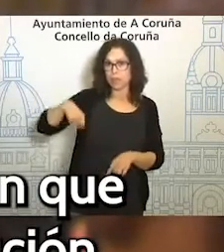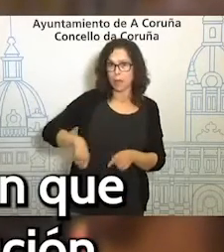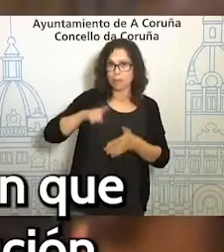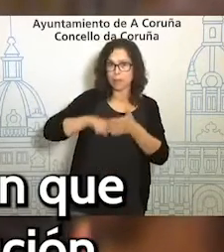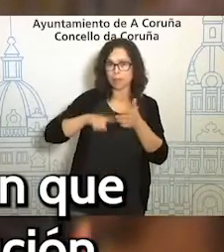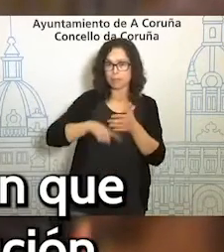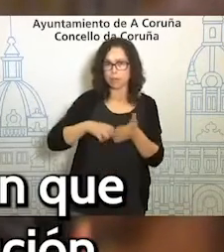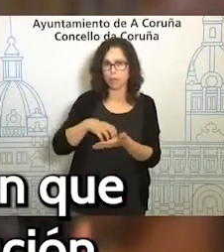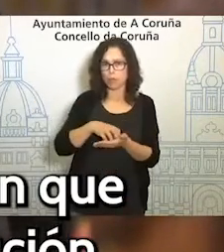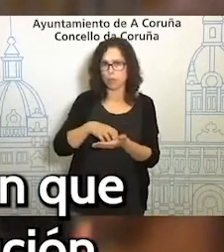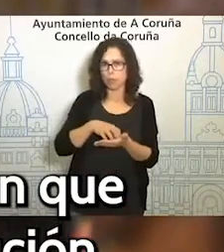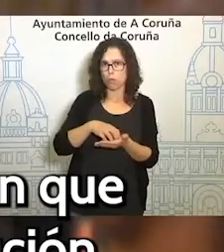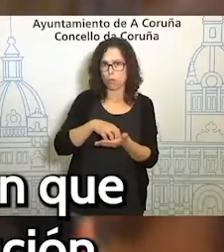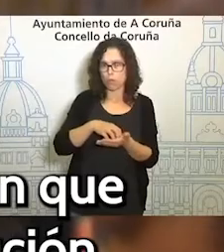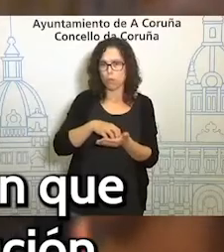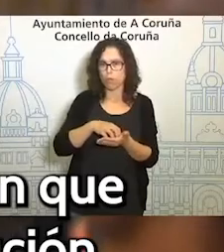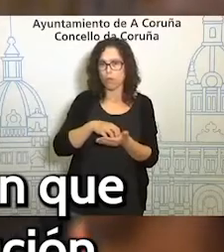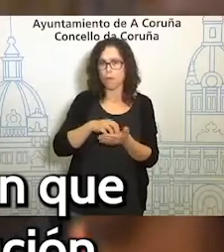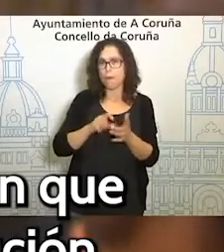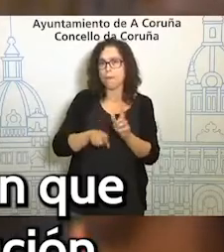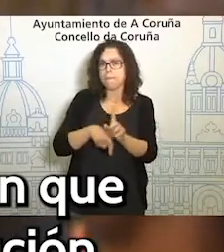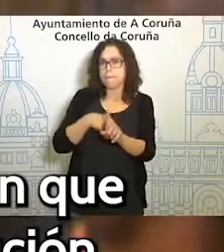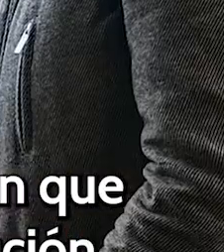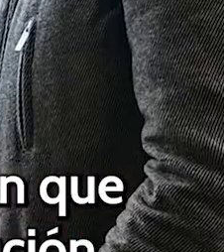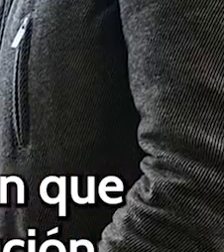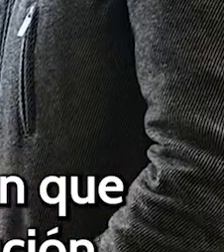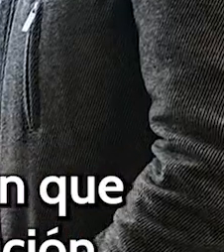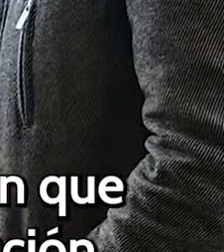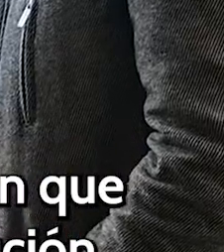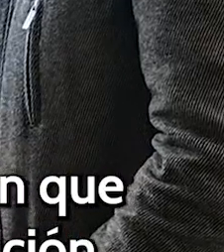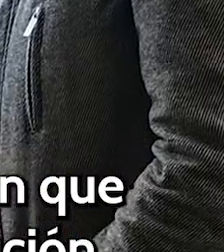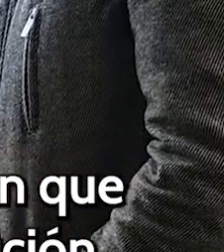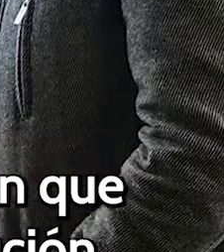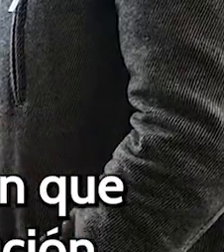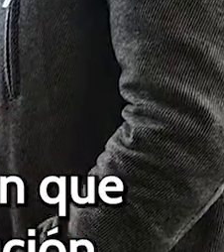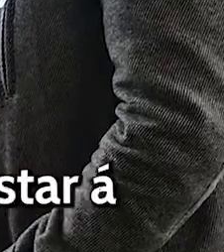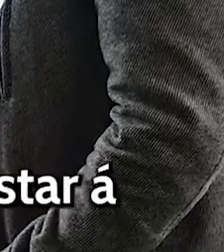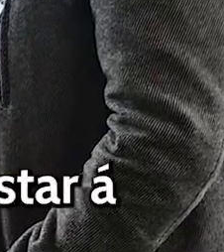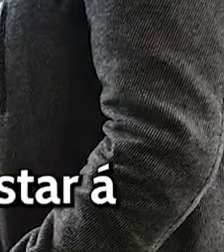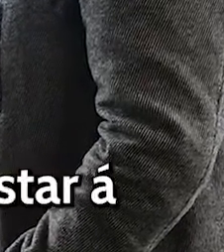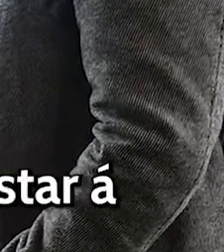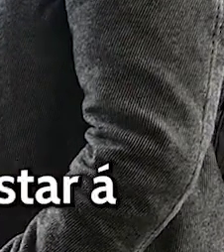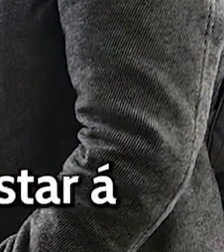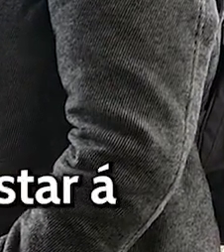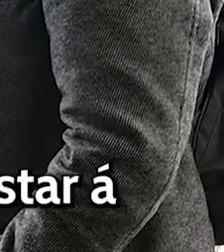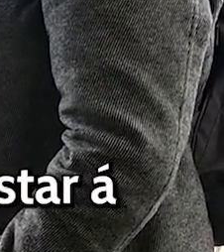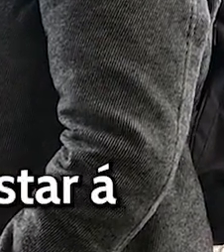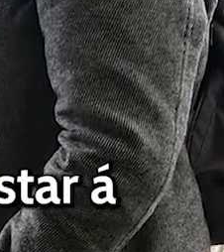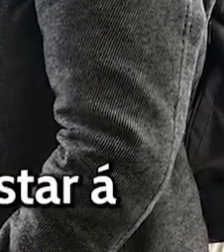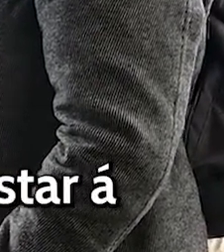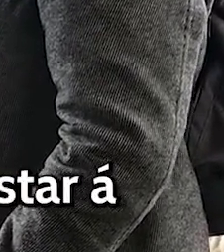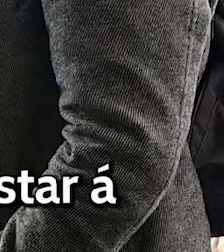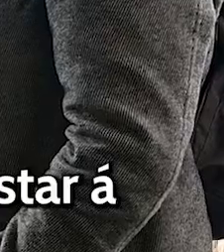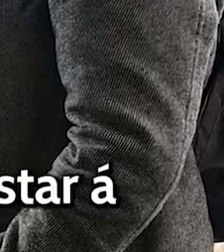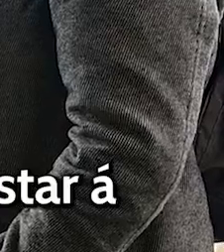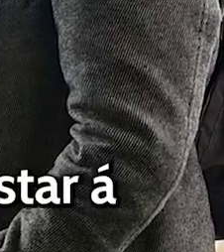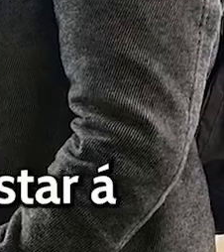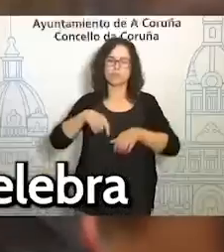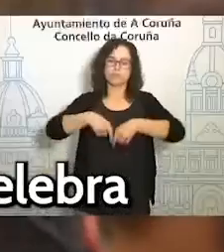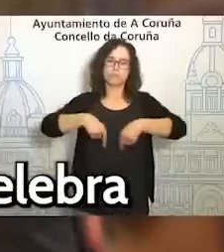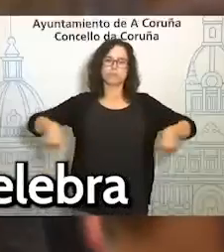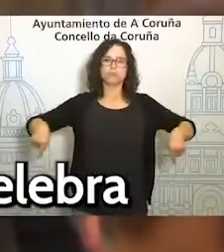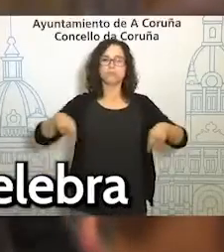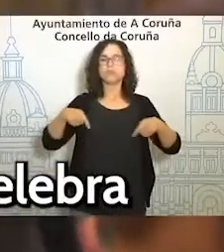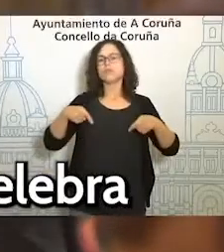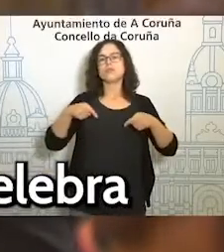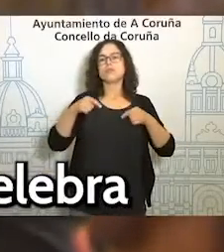teu salario, para saber en que punto está a procura dunha solución, dependa de que te veñas manifestar a porta dun pleno,